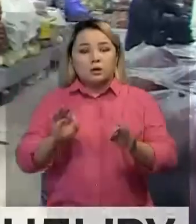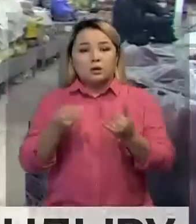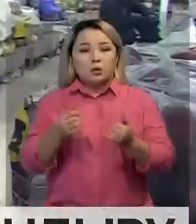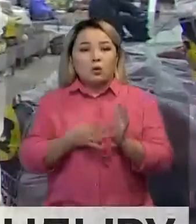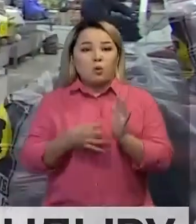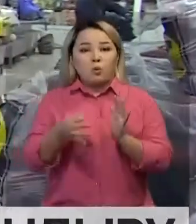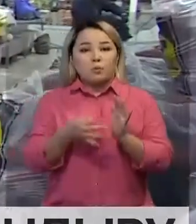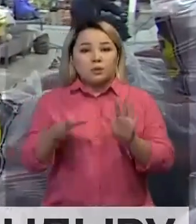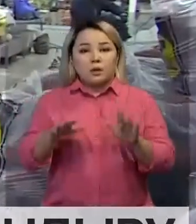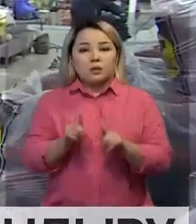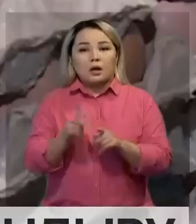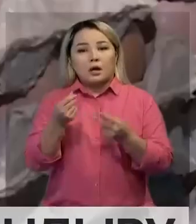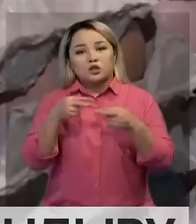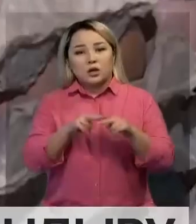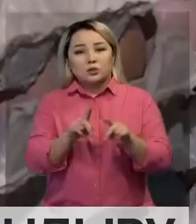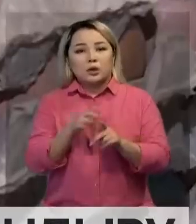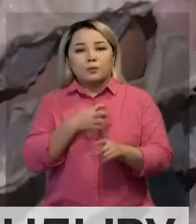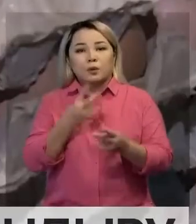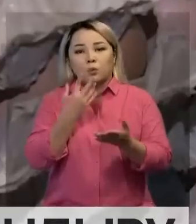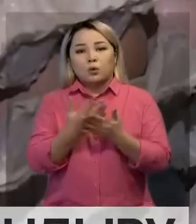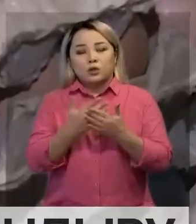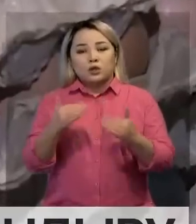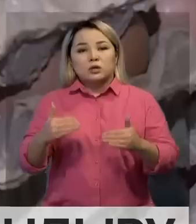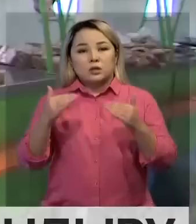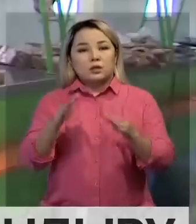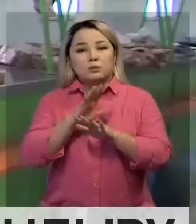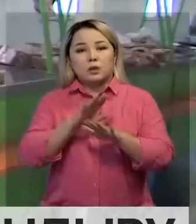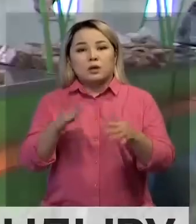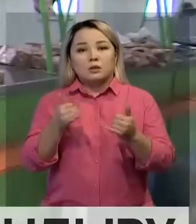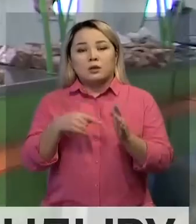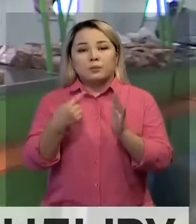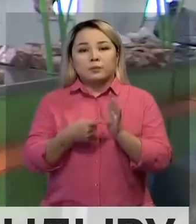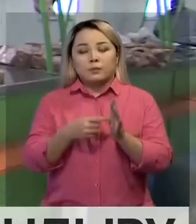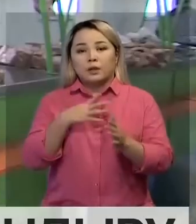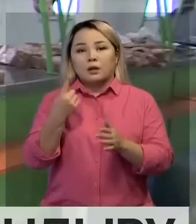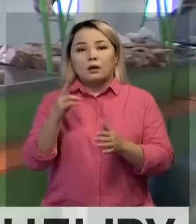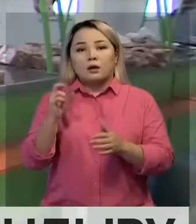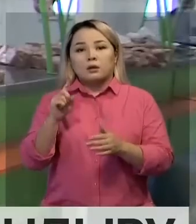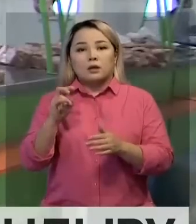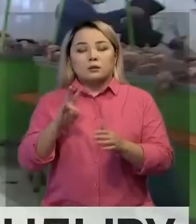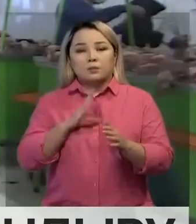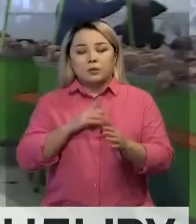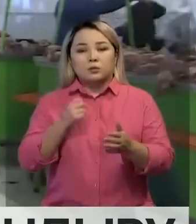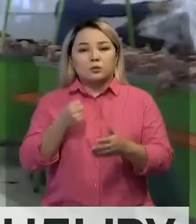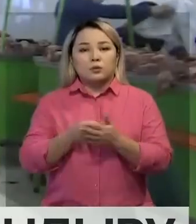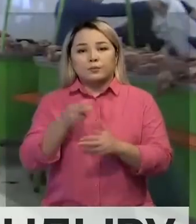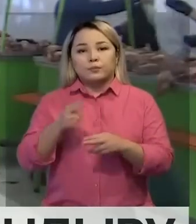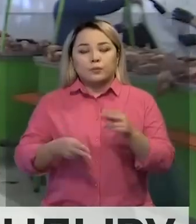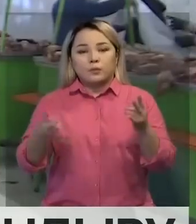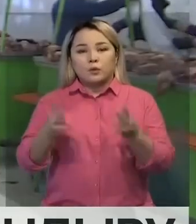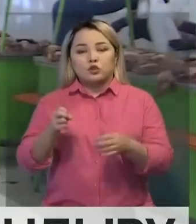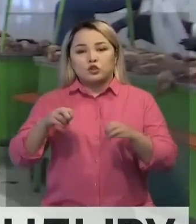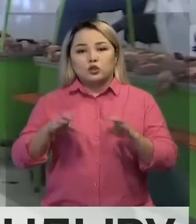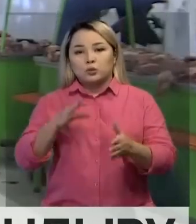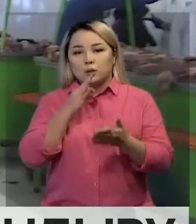Қазір тоғыз оғыл сәрі қаржыландыруды қажетті көрсеткішке жеткізбеген. Бұл мәселені бірінші қазанға дейін шешу міндетті қойылды.